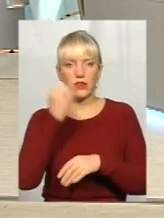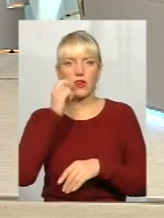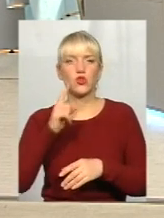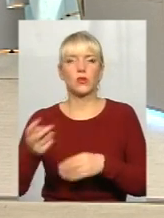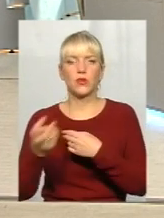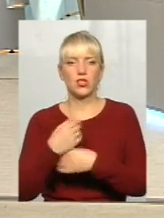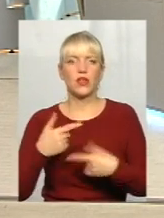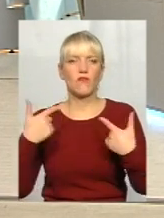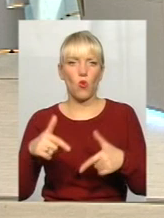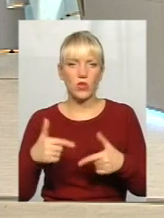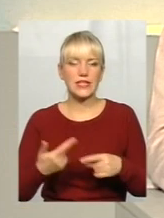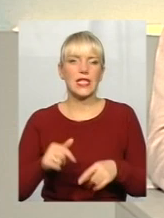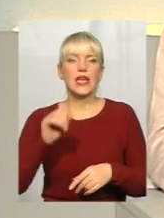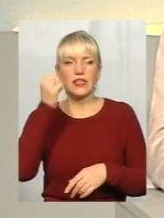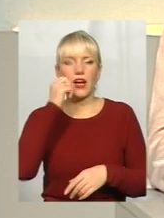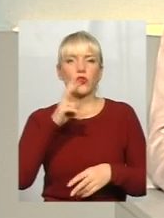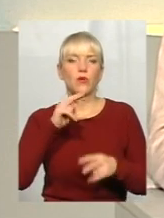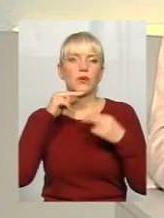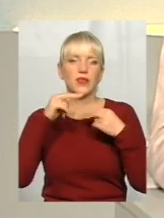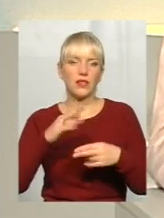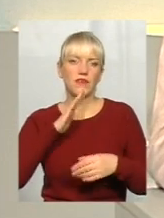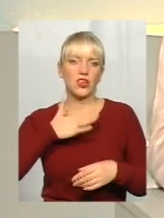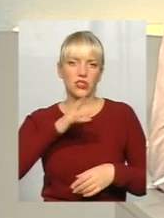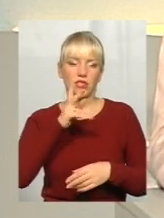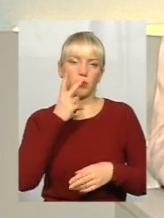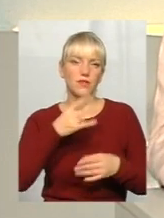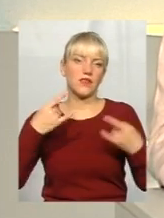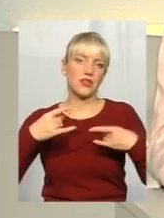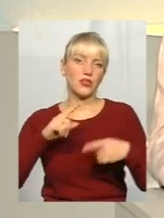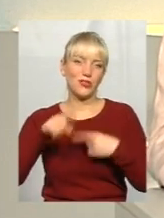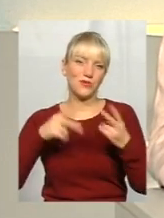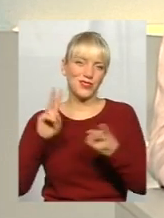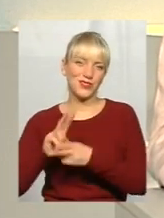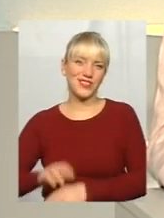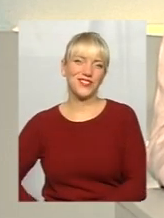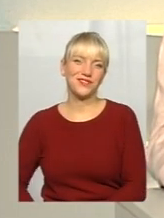гості. Дякую всім, хто приділив свій час і подивився наш ефір. Ну і до зустрічі.